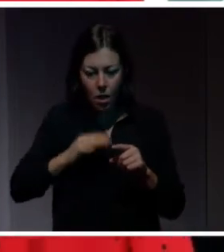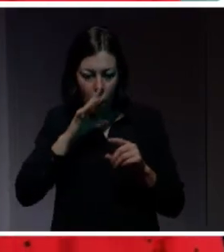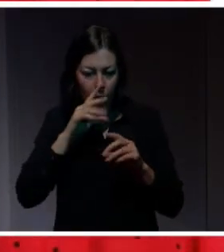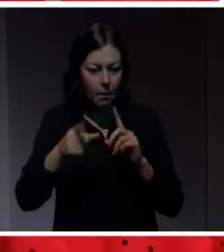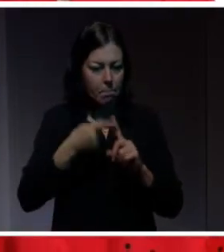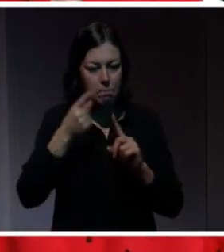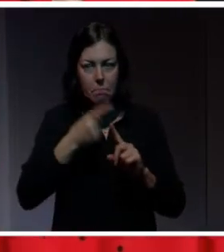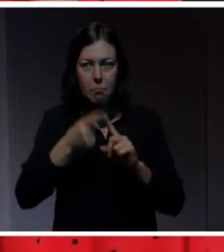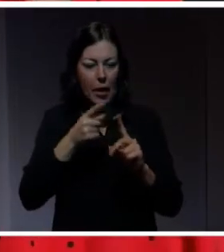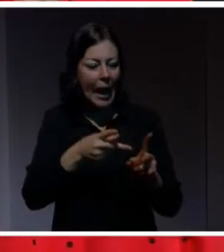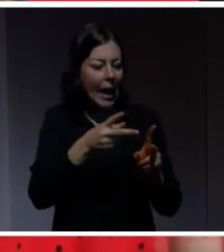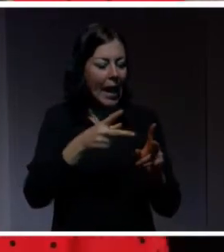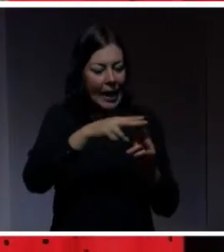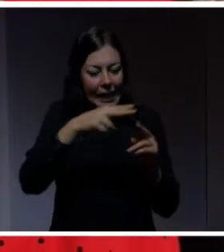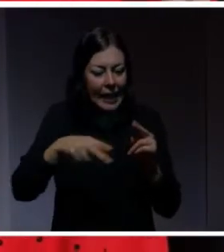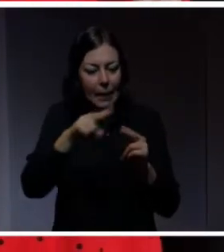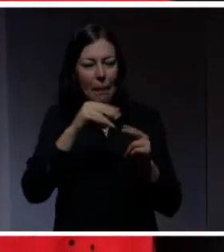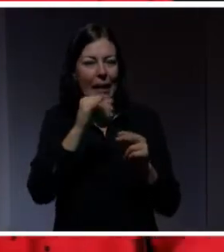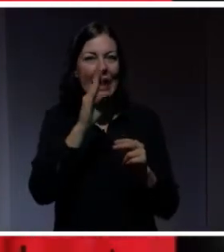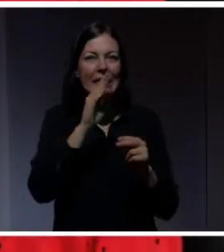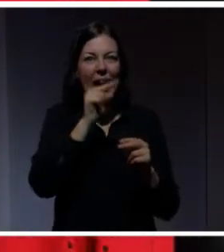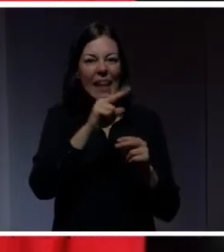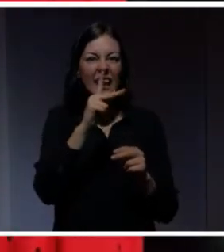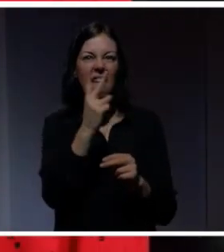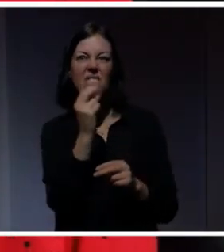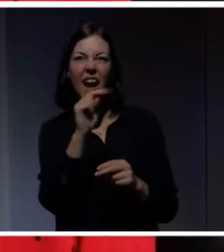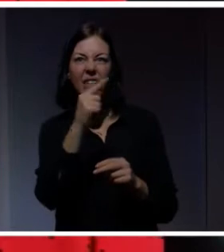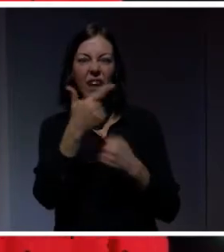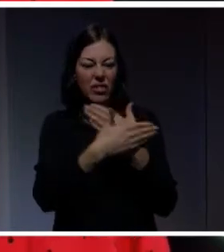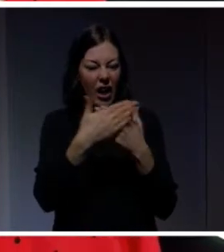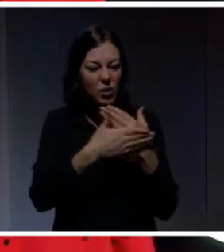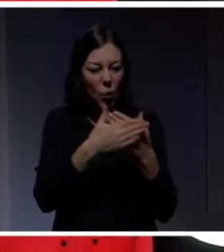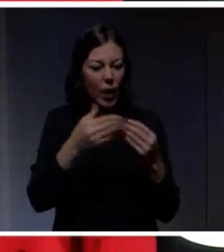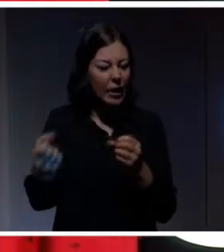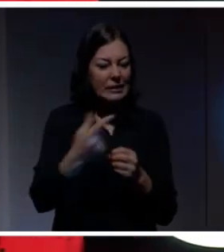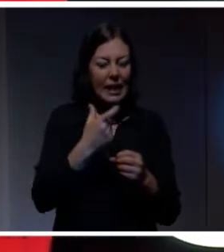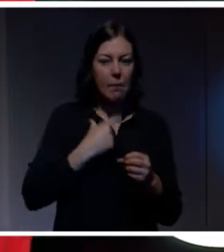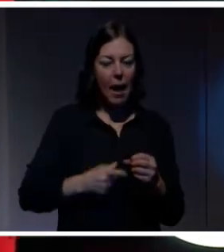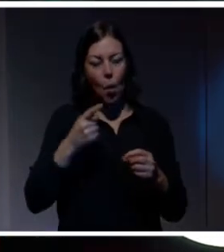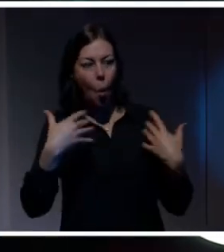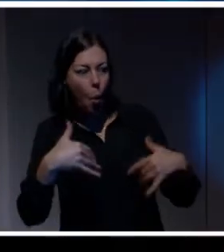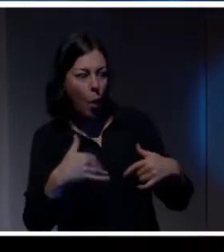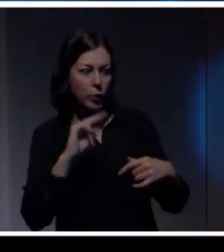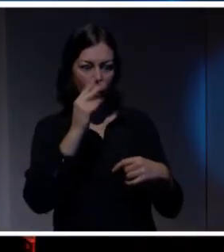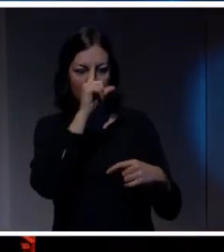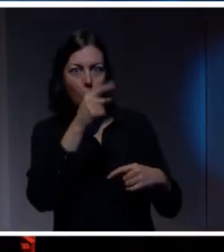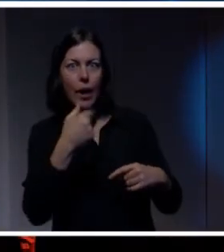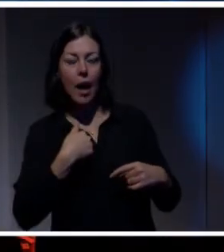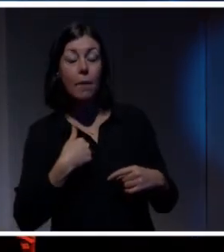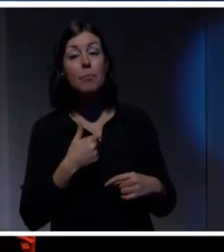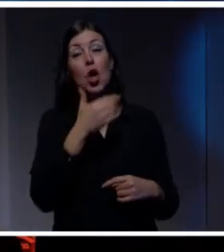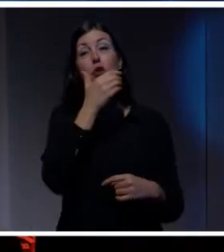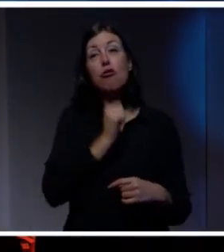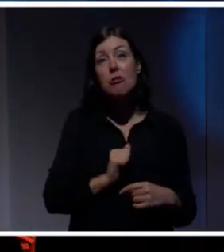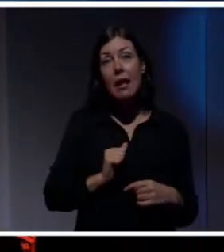kvantatorer i DN och skickat till mig. Och bara, kolla, det här är sånt som du säger. Nu förstår jag hur kvantatorer funkar. Den yngre generationen gillar